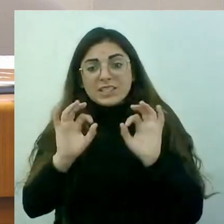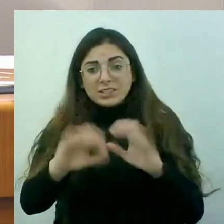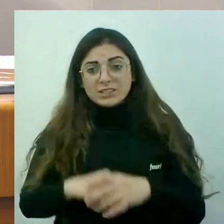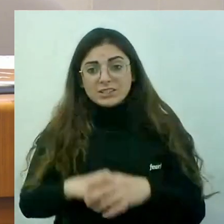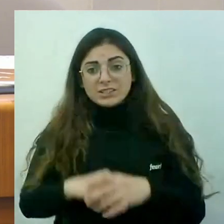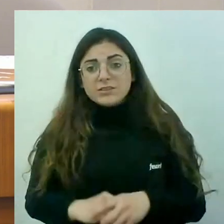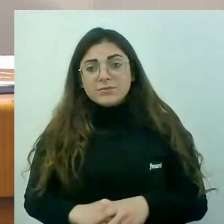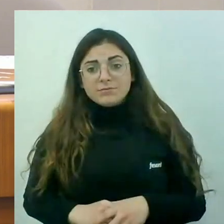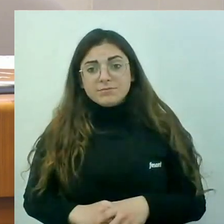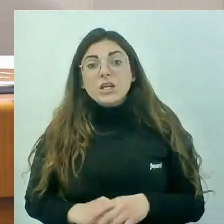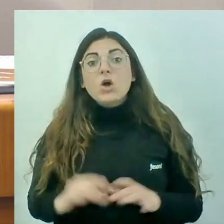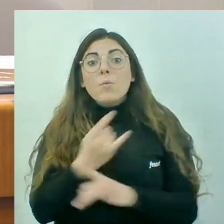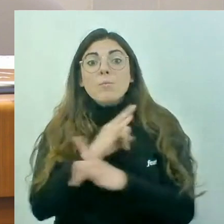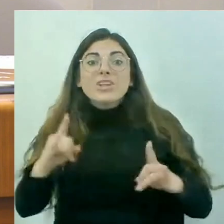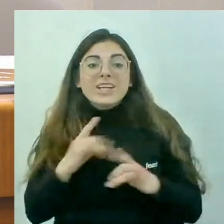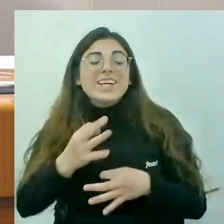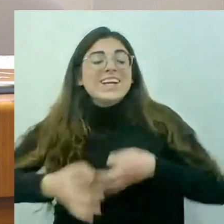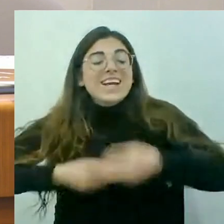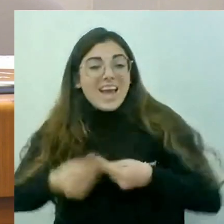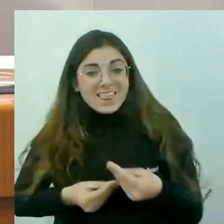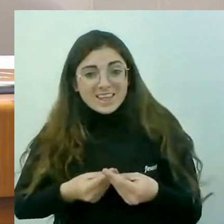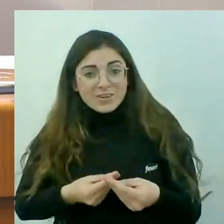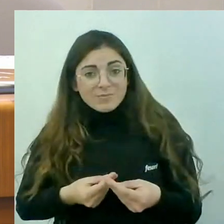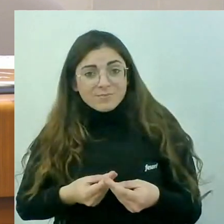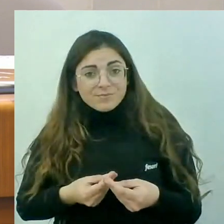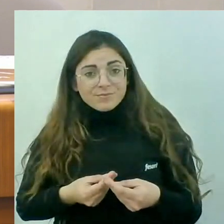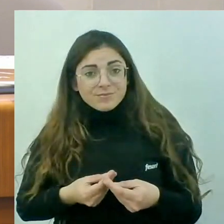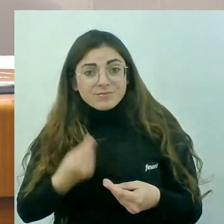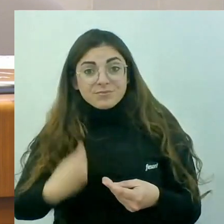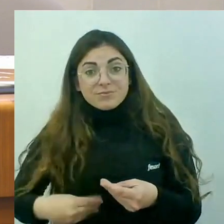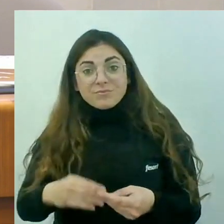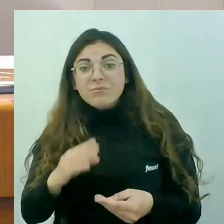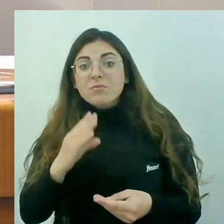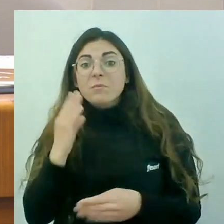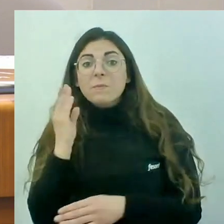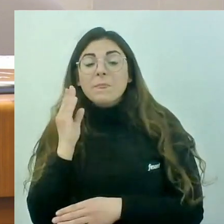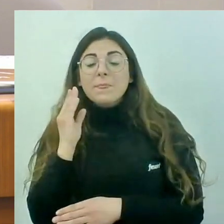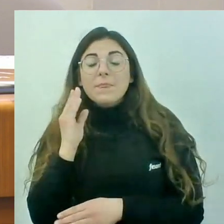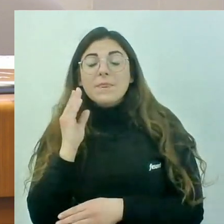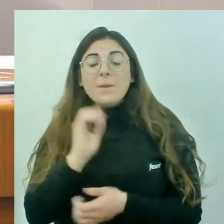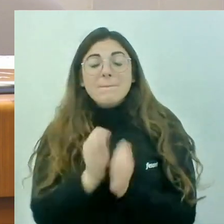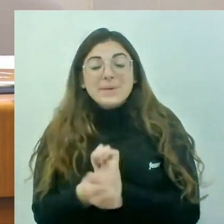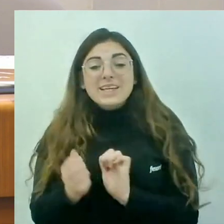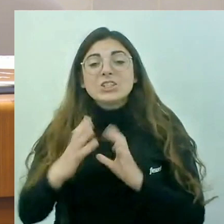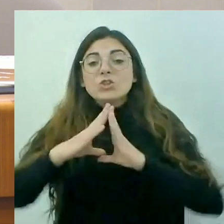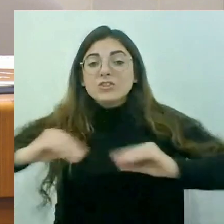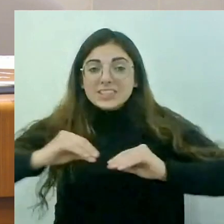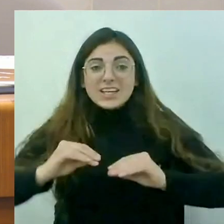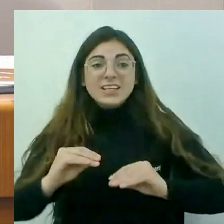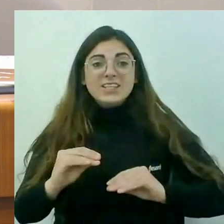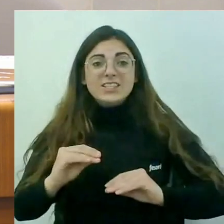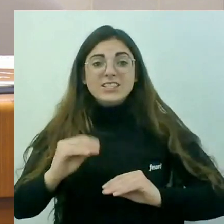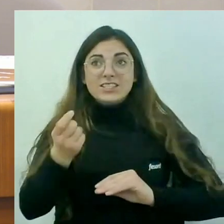Botànic? El Botànic ha dut les beques universitàries a les més altes de tota Espanya. I aquesta és la diferència entre les seues